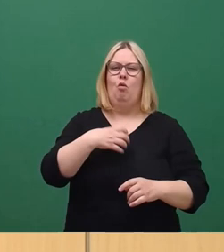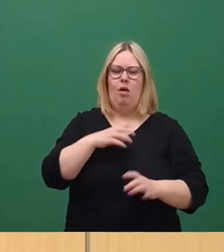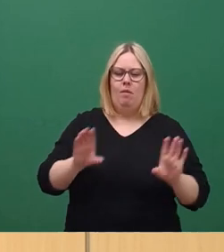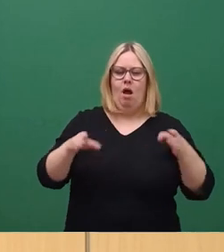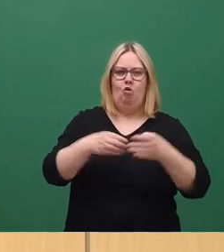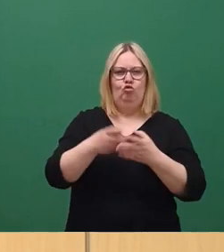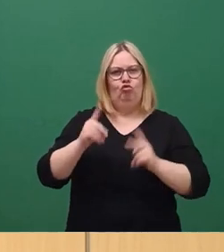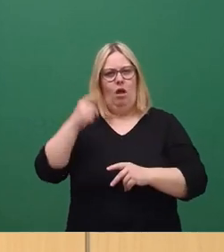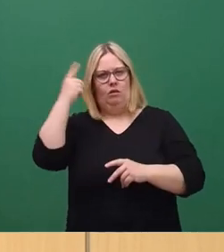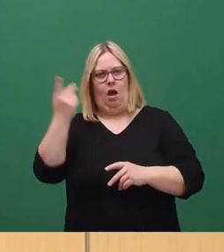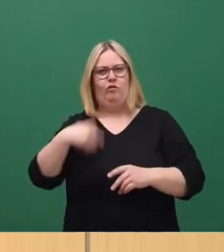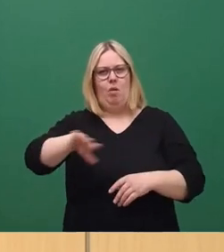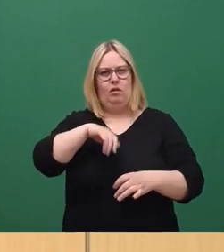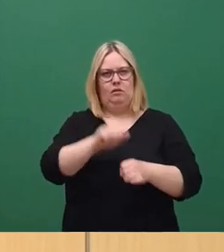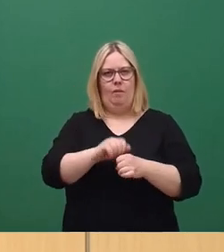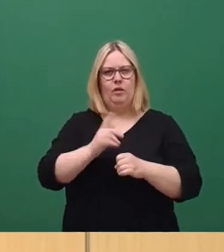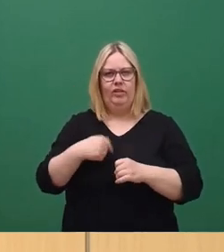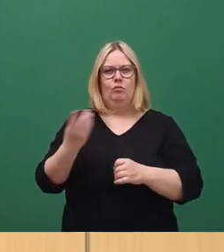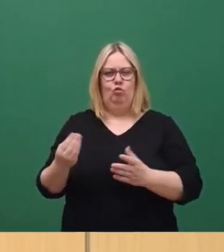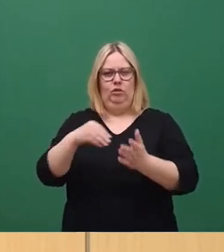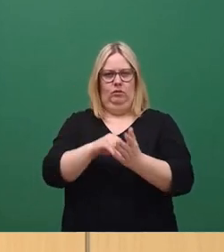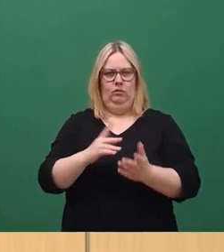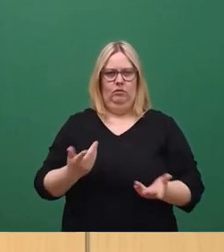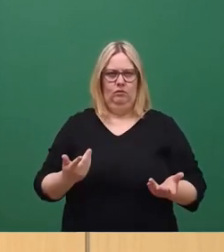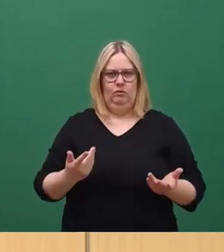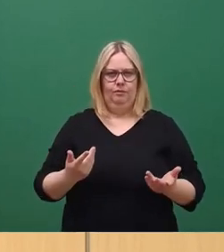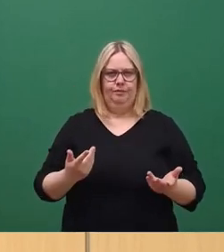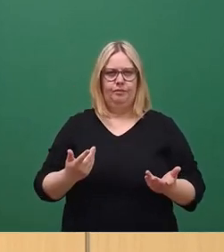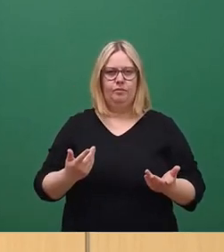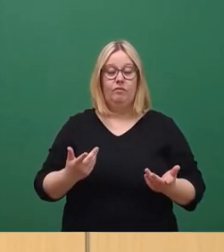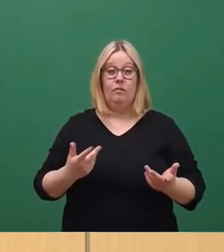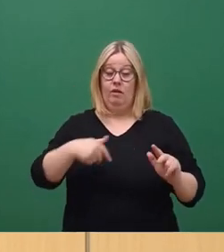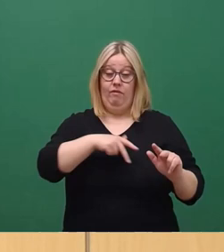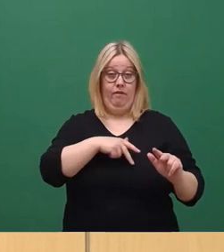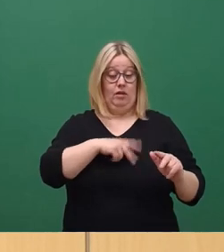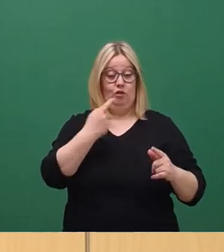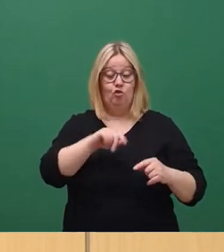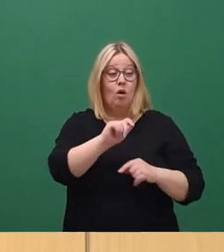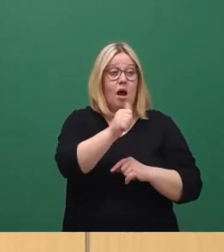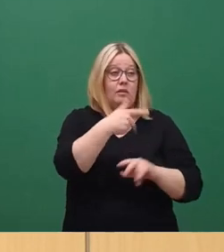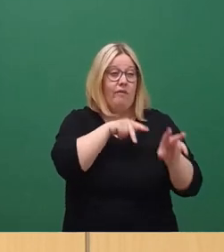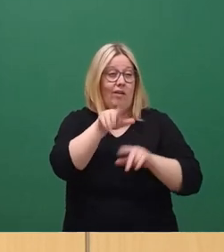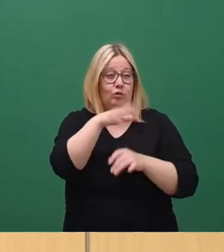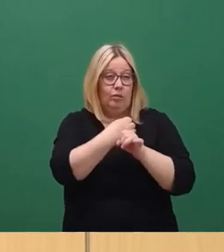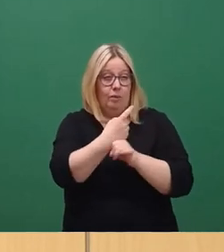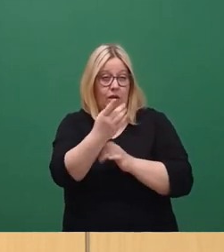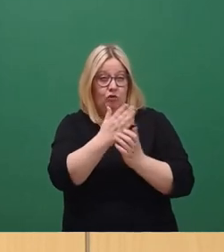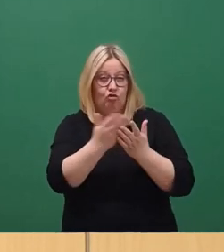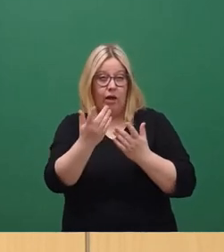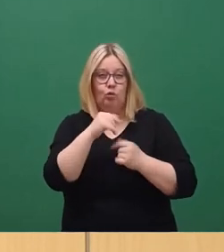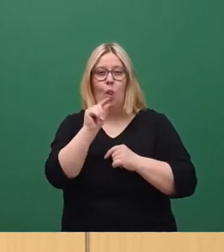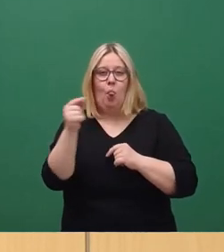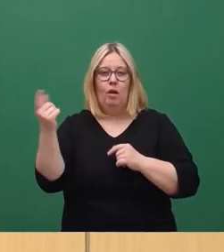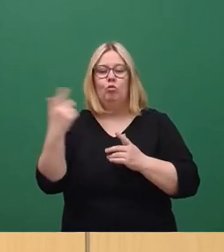Stadtrates an das Landesamt für Denkmalpflege gerichtet werden können. Denn am Ende sollten es nicht einzelne Verwaltungsmitarbeiter und laute Minderheiten sein,